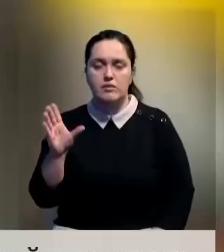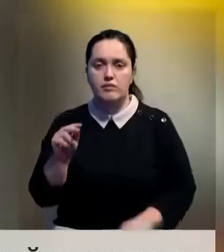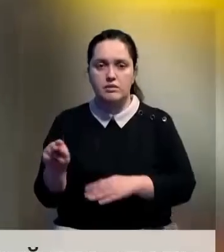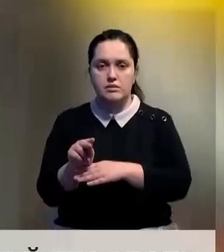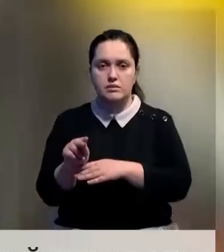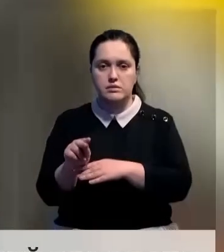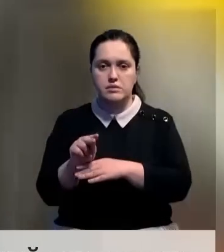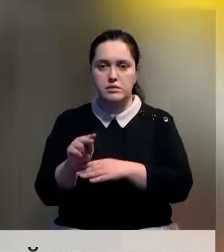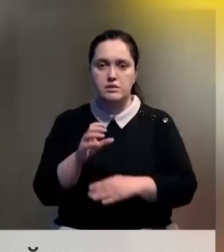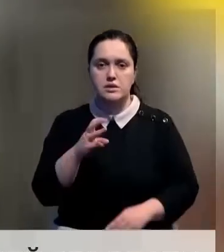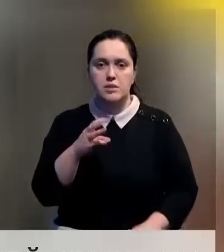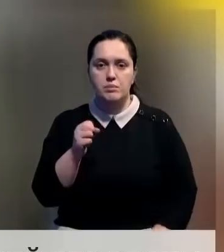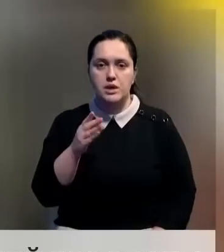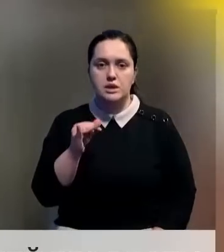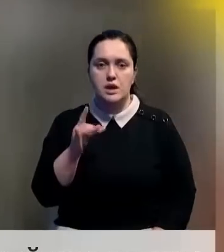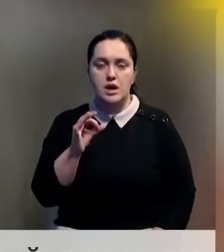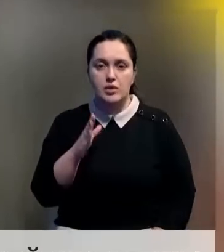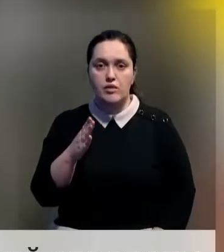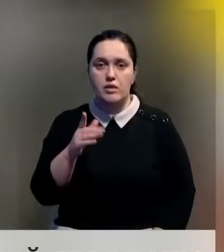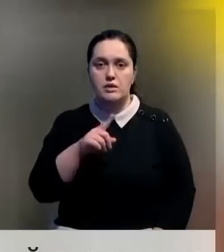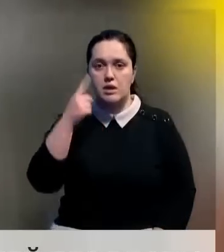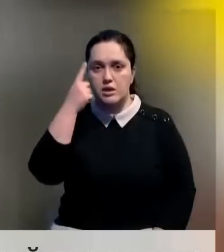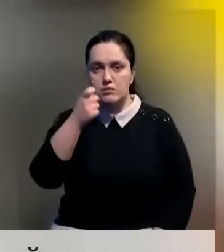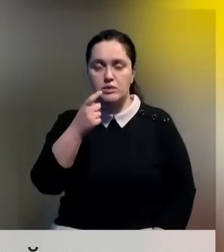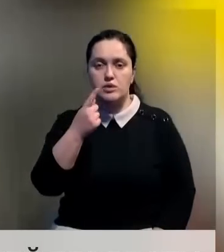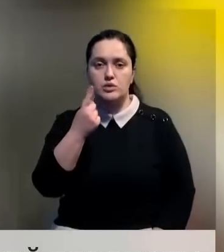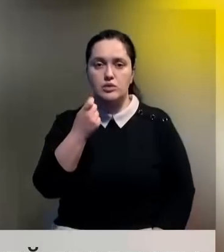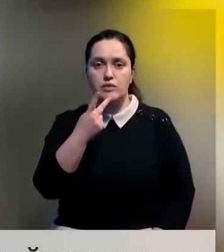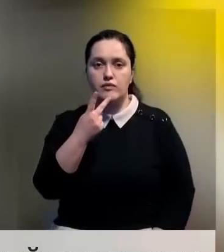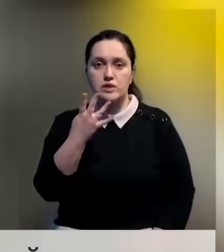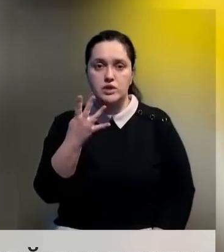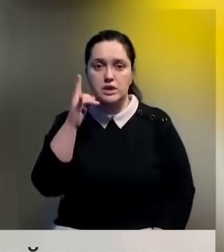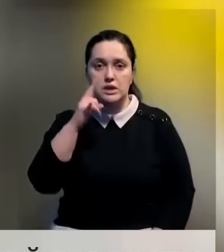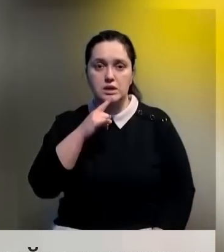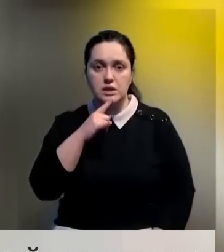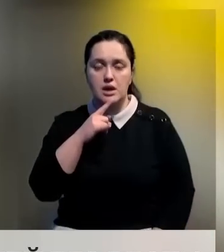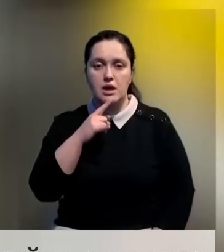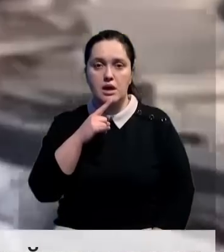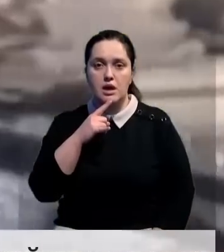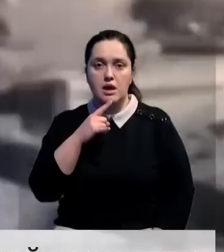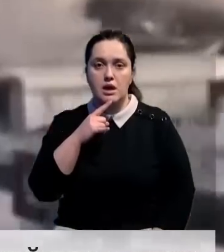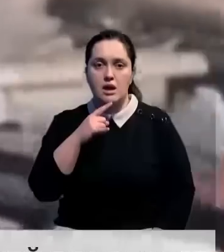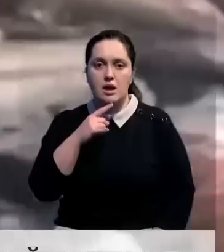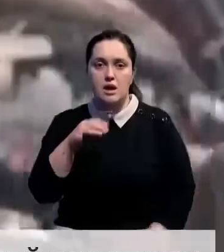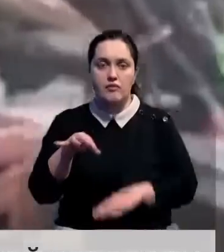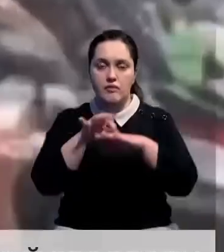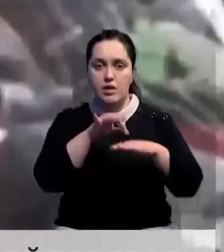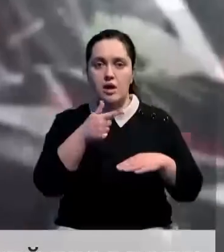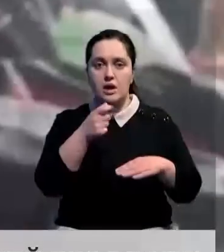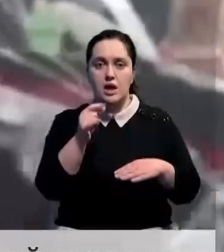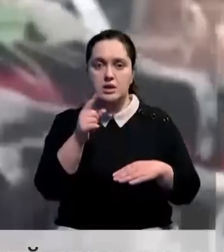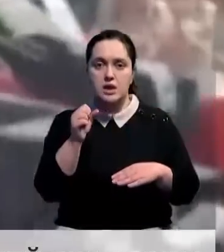и получает всю необходимую медицинскую помощь. Смадьяров также сообщил, что 124 казахстанца вывезли из